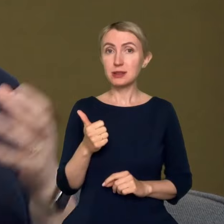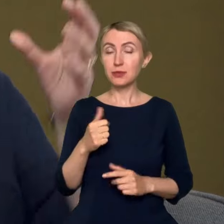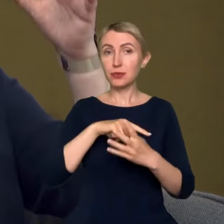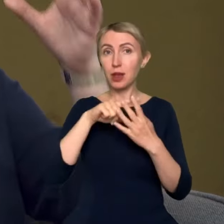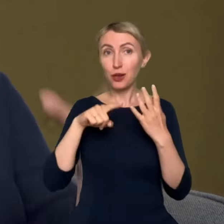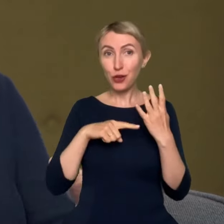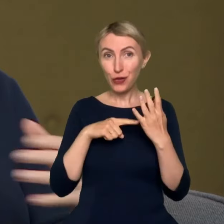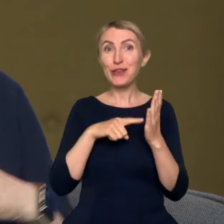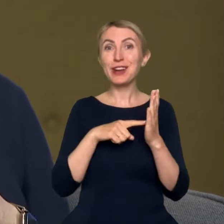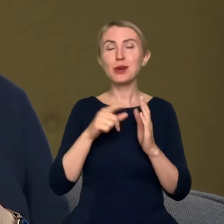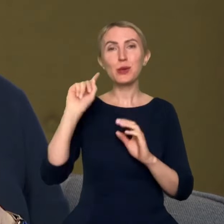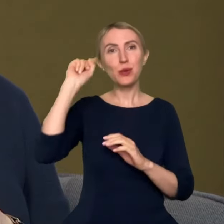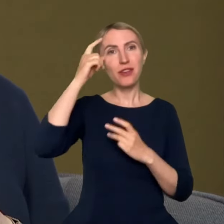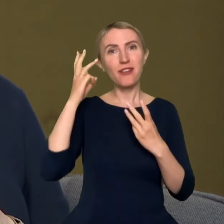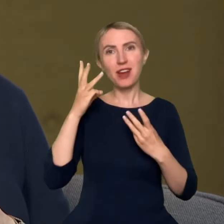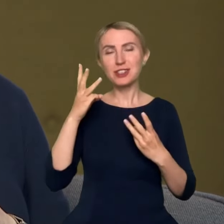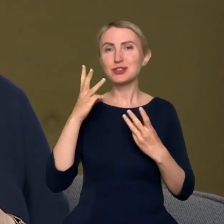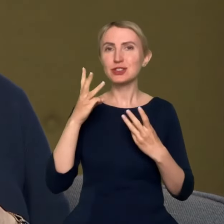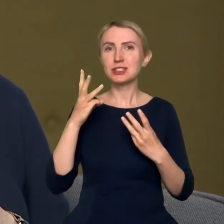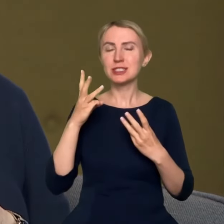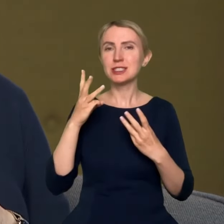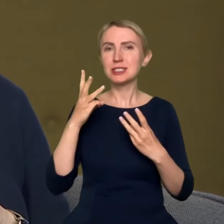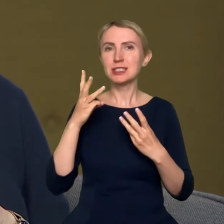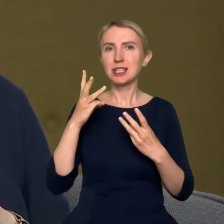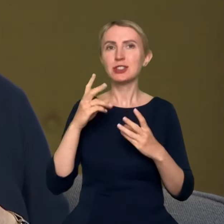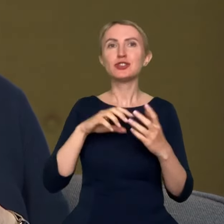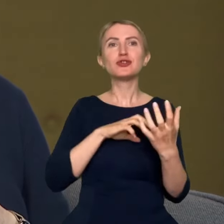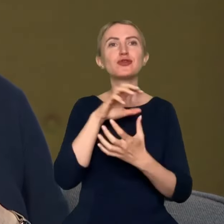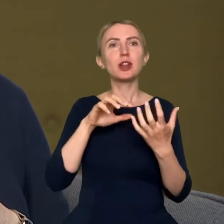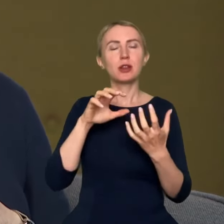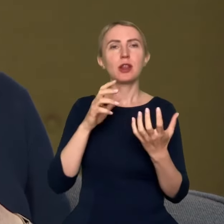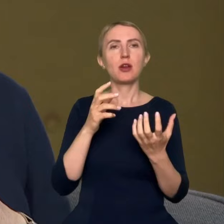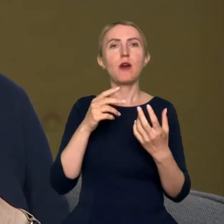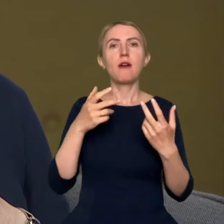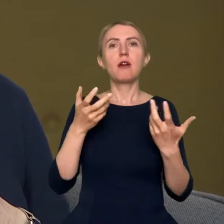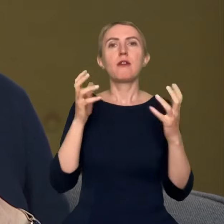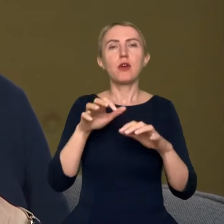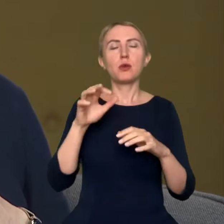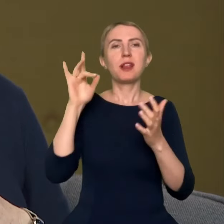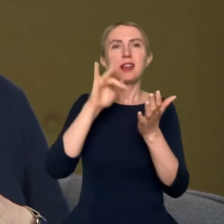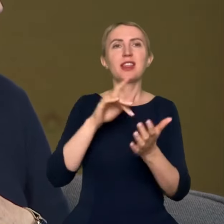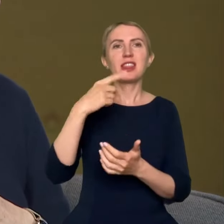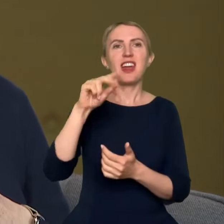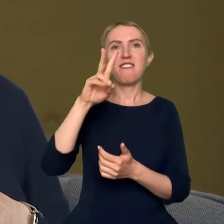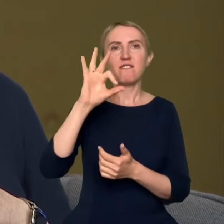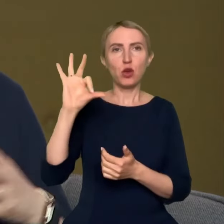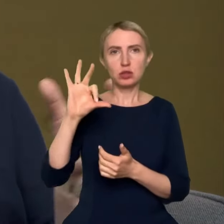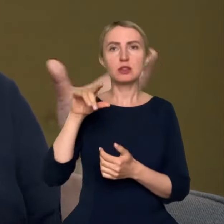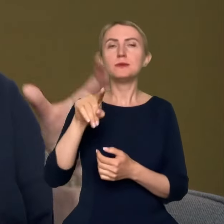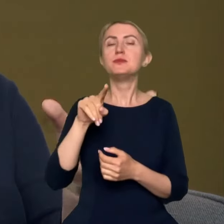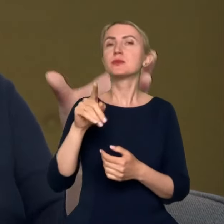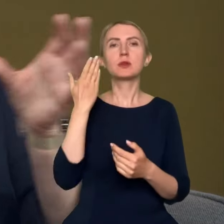czołowych stale na czele listy Światowego Forum Ekonomicznego w Davos, wymieniane jako te najbardziej pożądane.